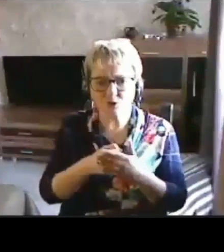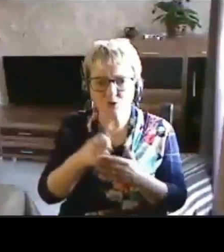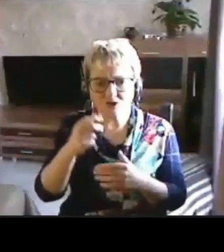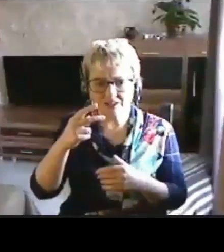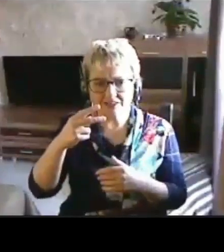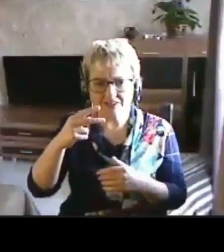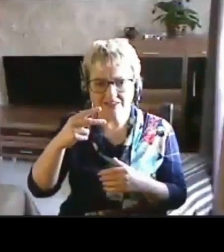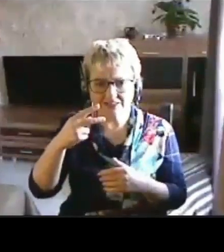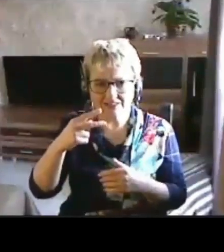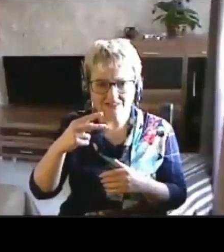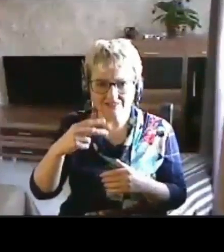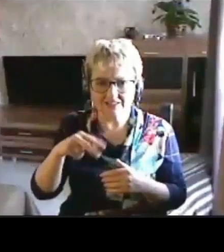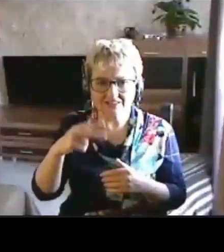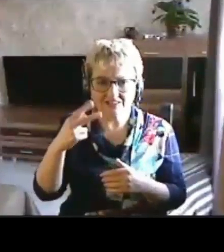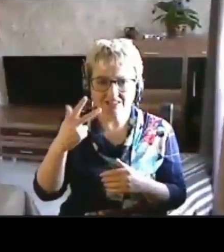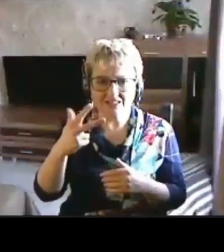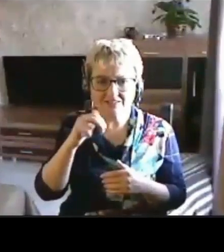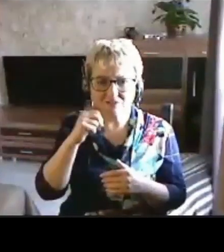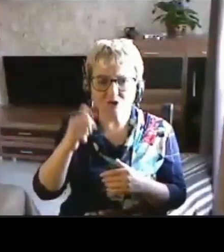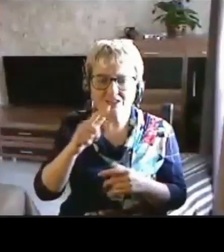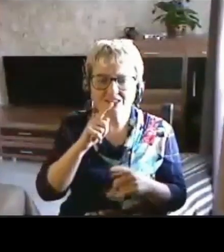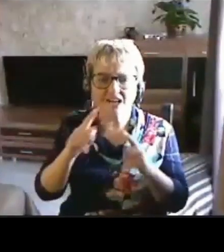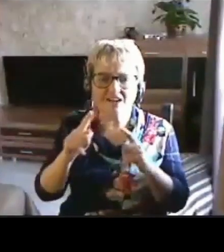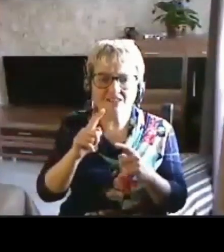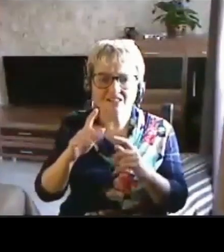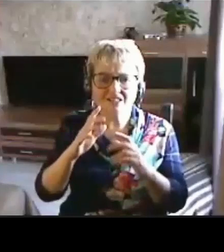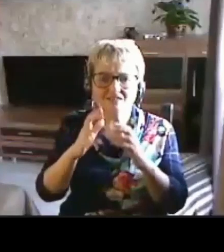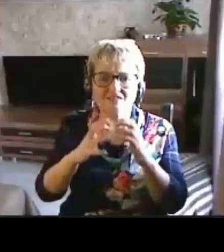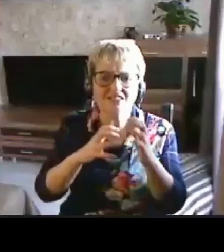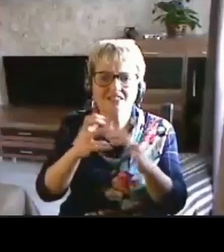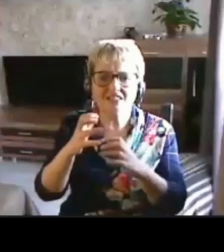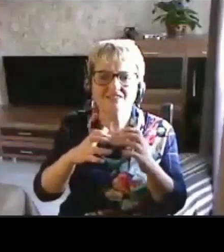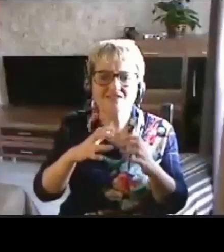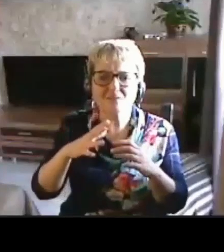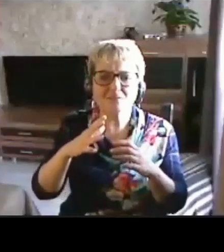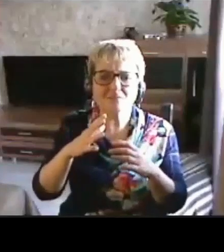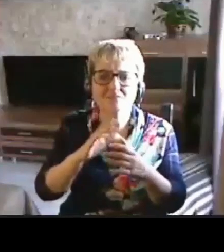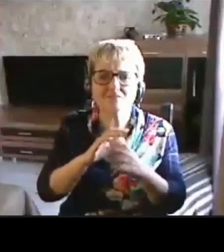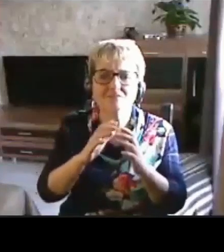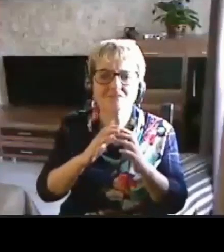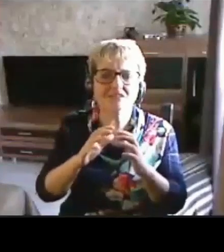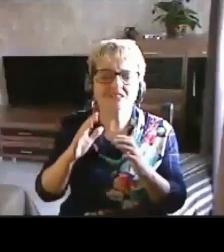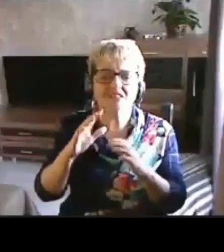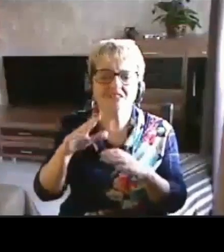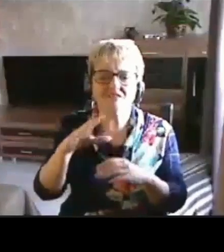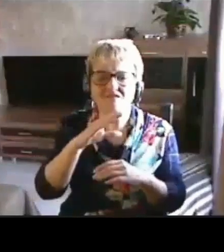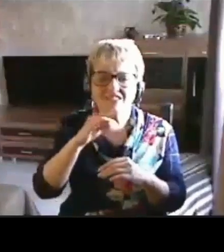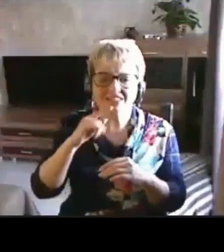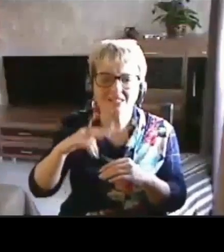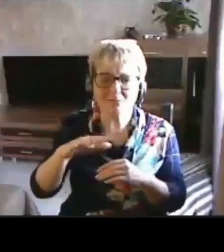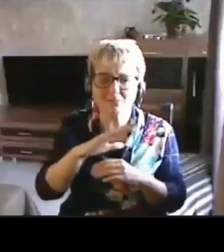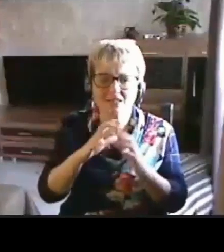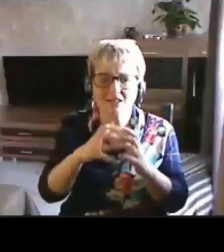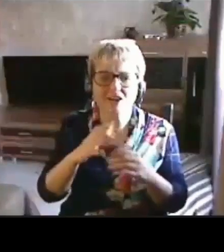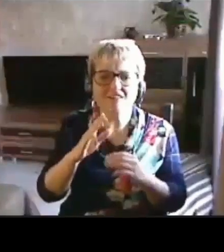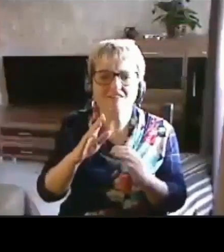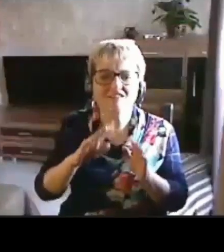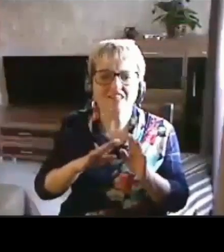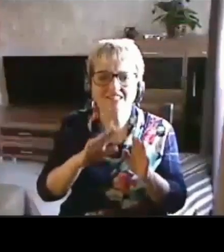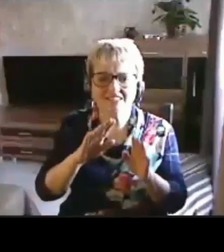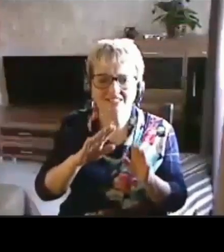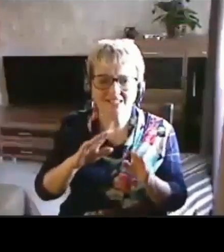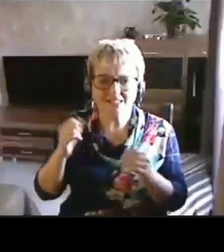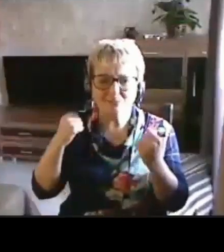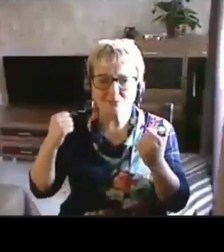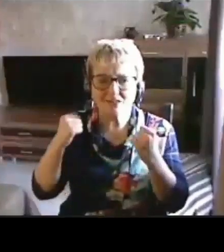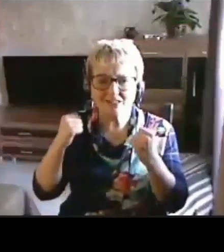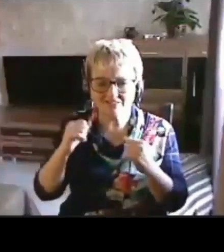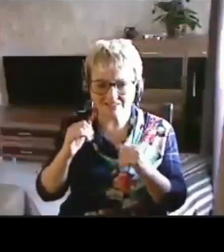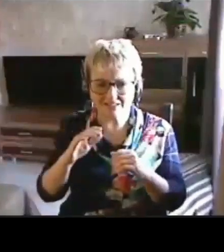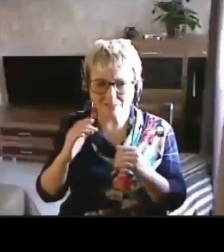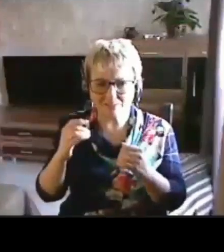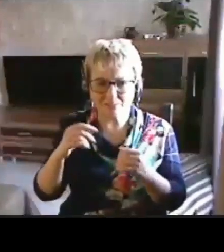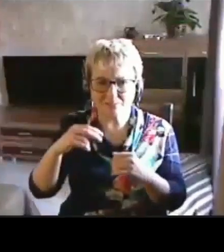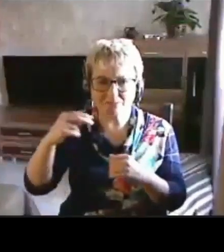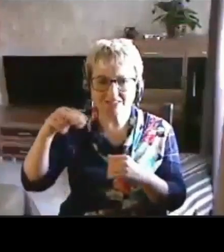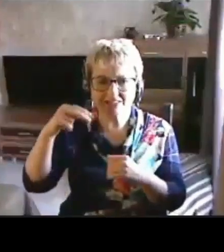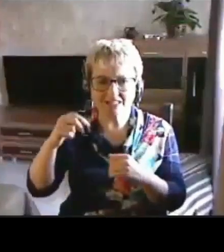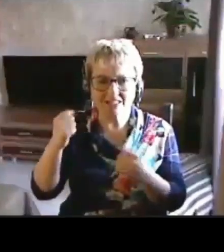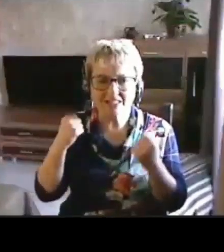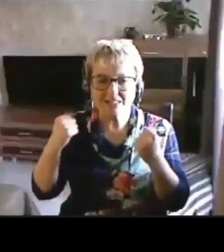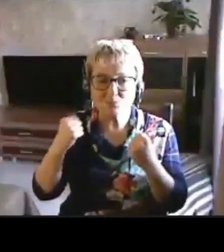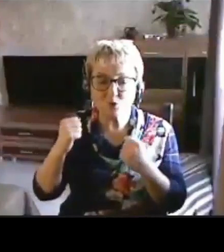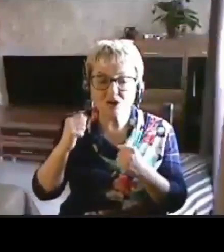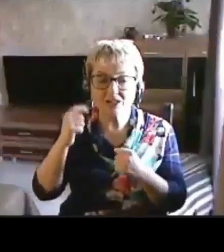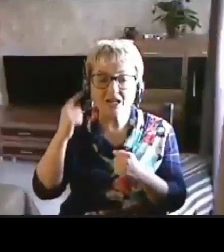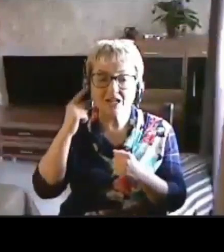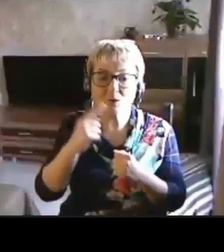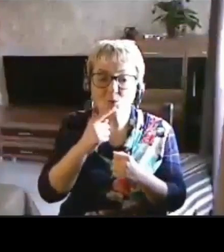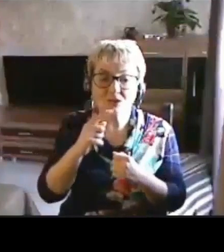2023 года Совет Всемирной Организации Глухих, вице-президент Общероссийской Спортивной Федерации Спорта